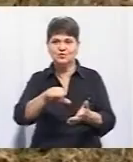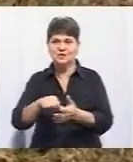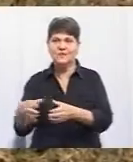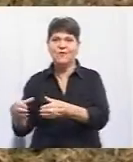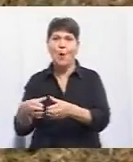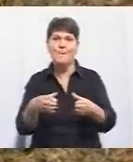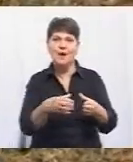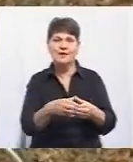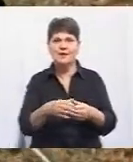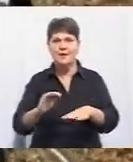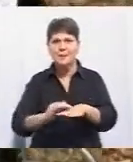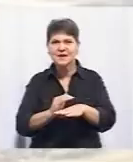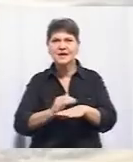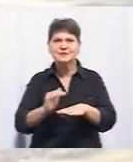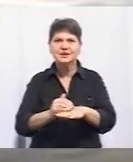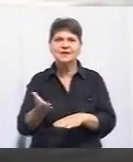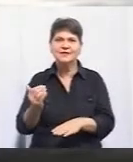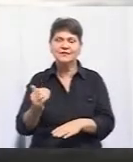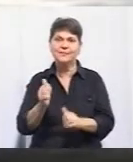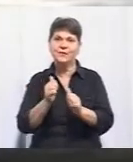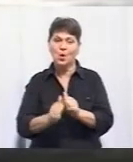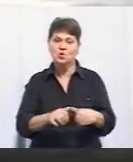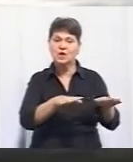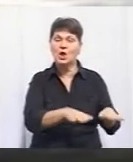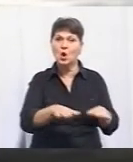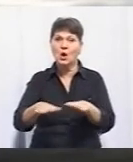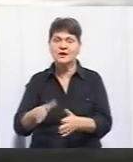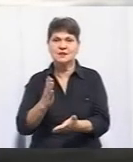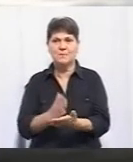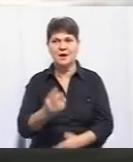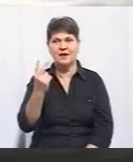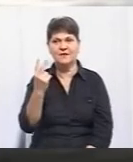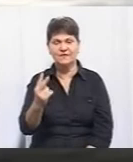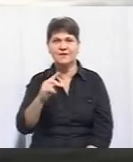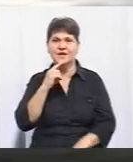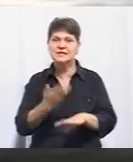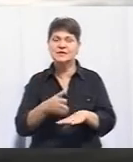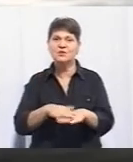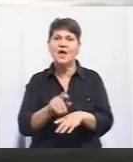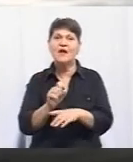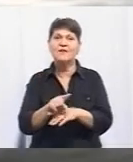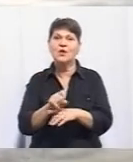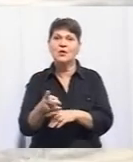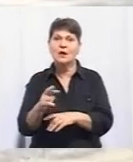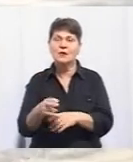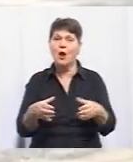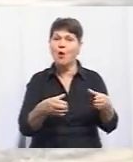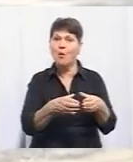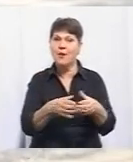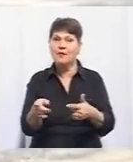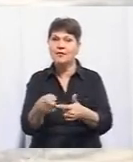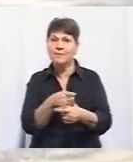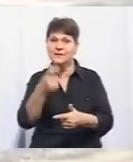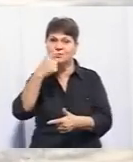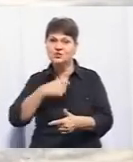нагарайся. Молодець, давай, давай, Кожна локація має дві складових виконання. І команда між собою